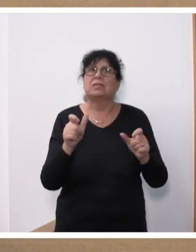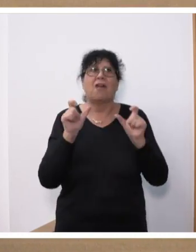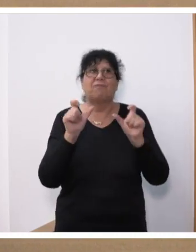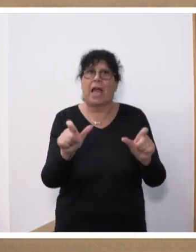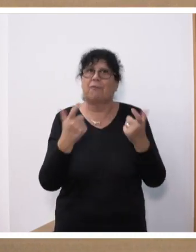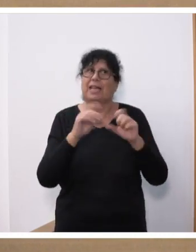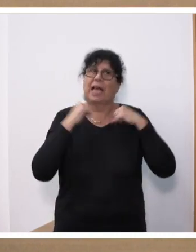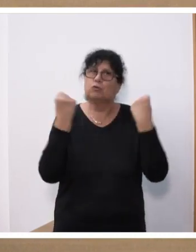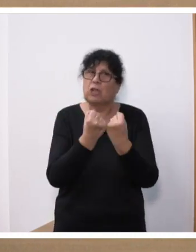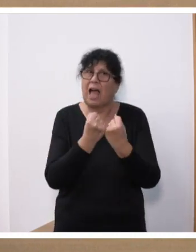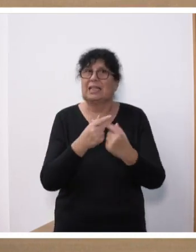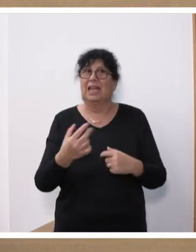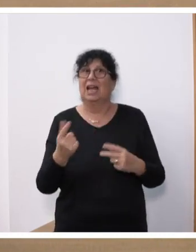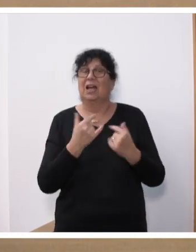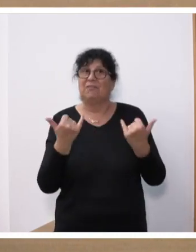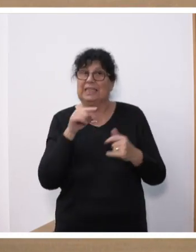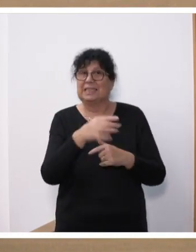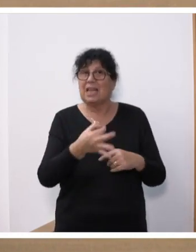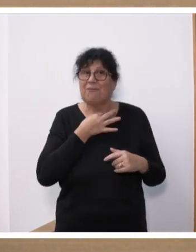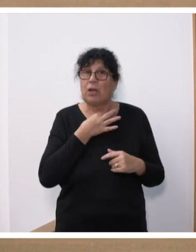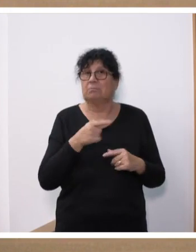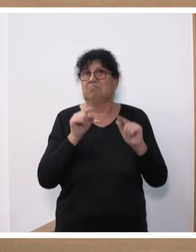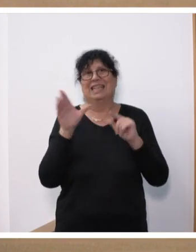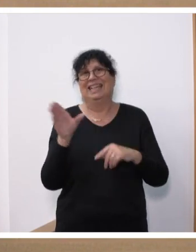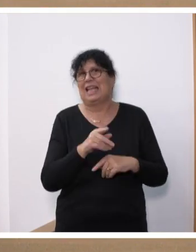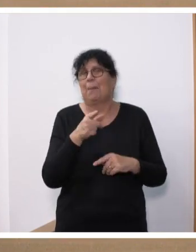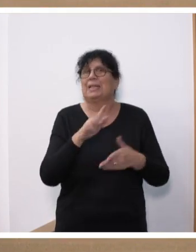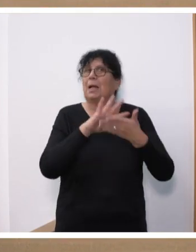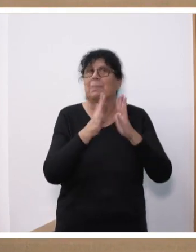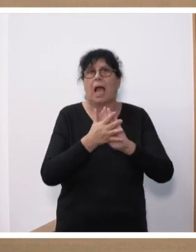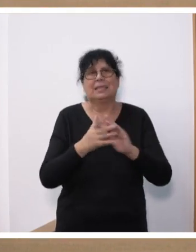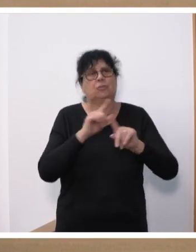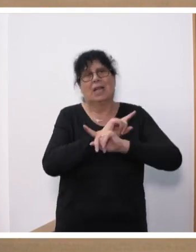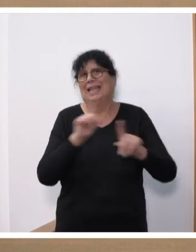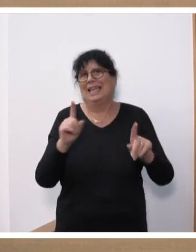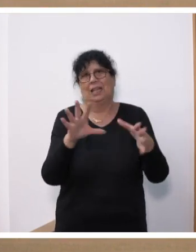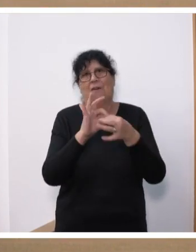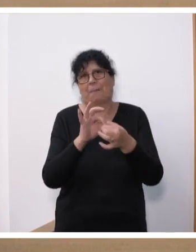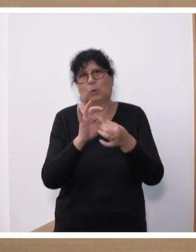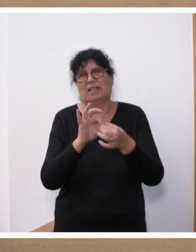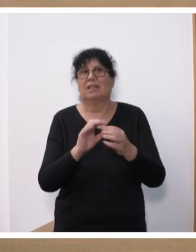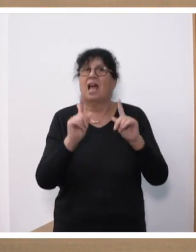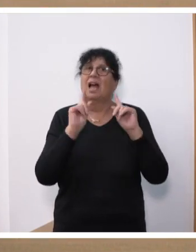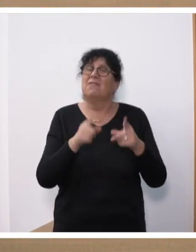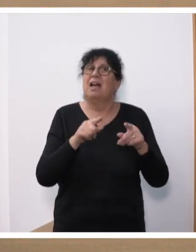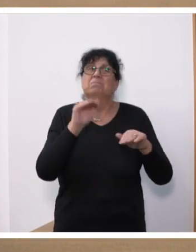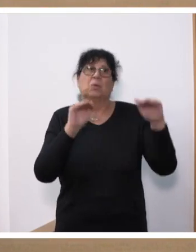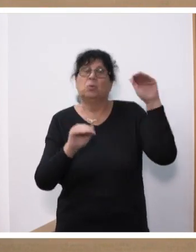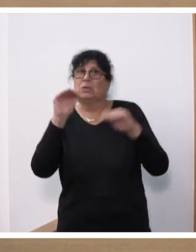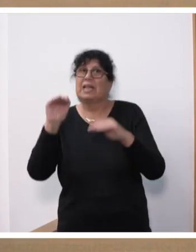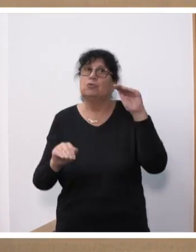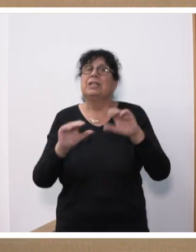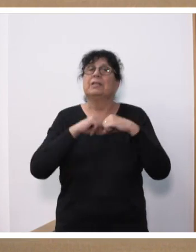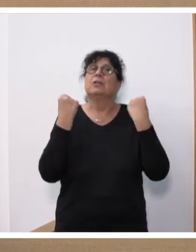des Staates, wie Sie ihn wollen, wäre damit jedenfalls praktisch nicht verbunden, weil eine Differenzierung entlang der